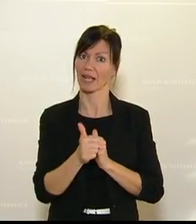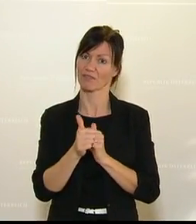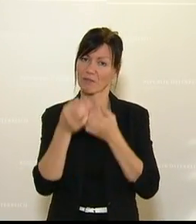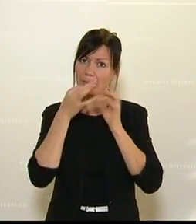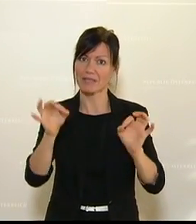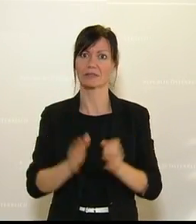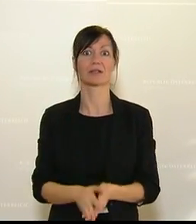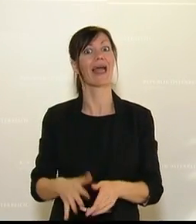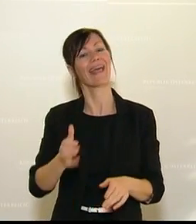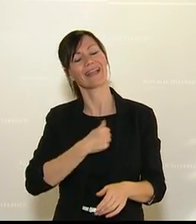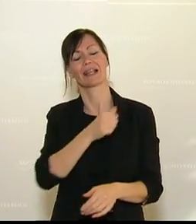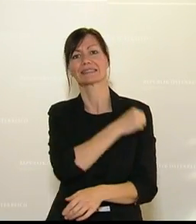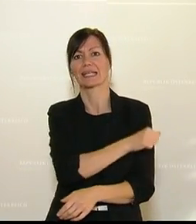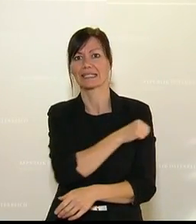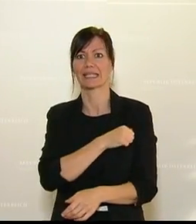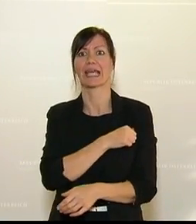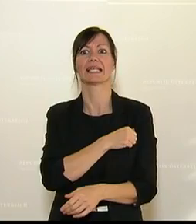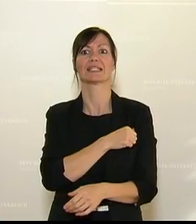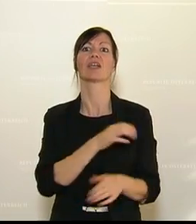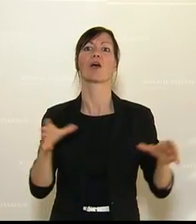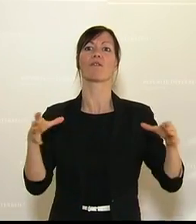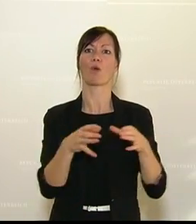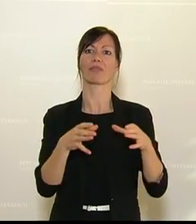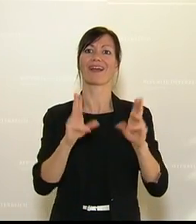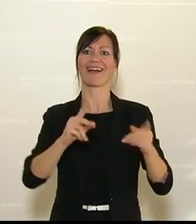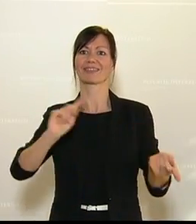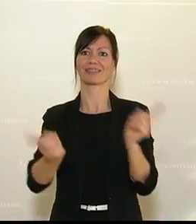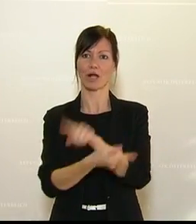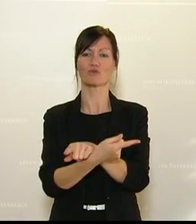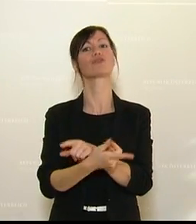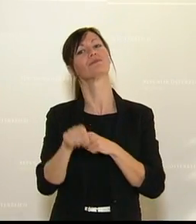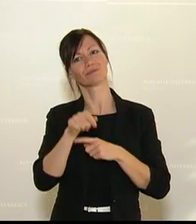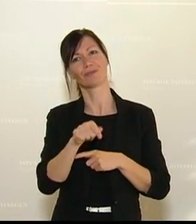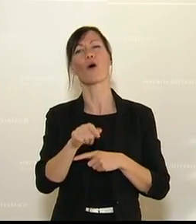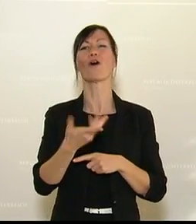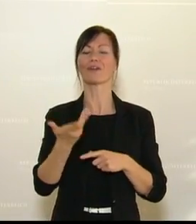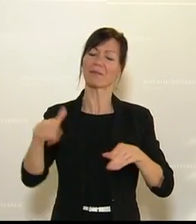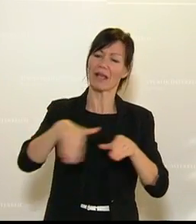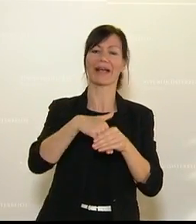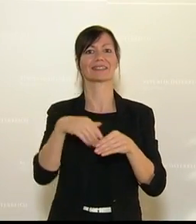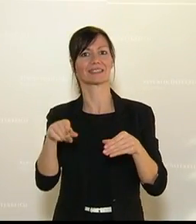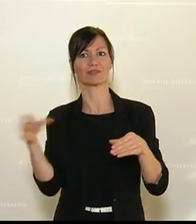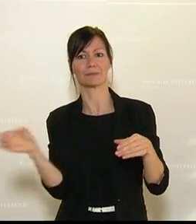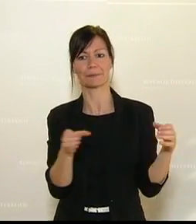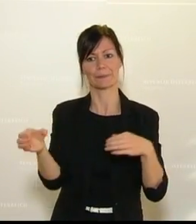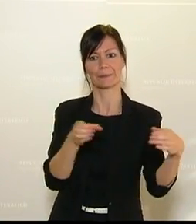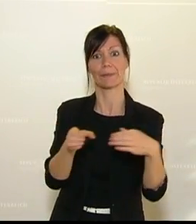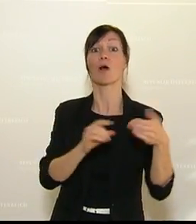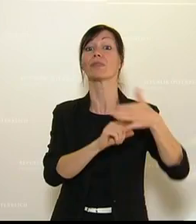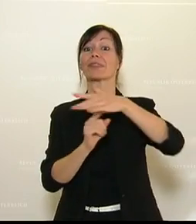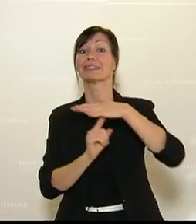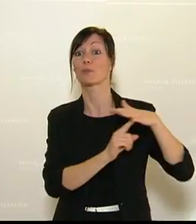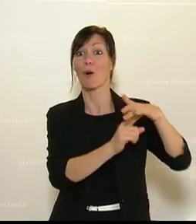können, die Sanitätsflotte auszutauschen bzw. zu ergänzen und die Transportfähigkeit durch Hubschrauber